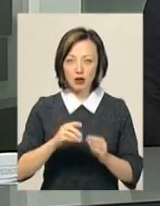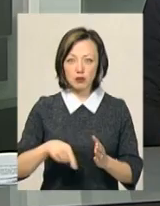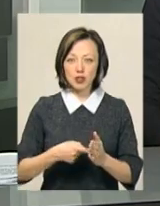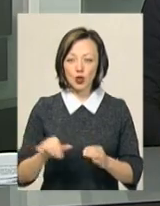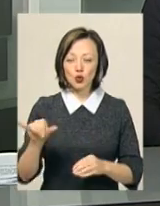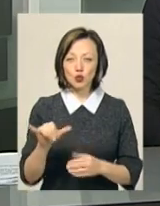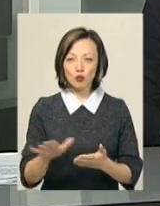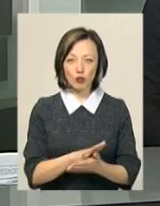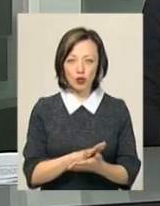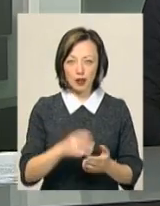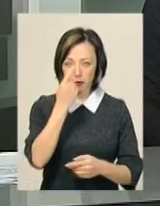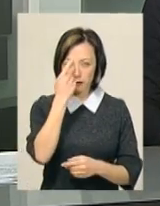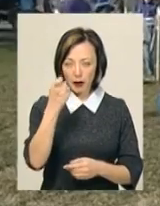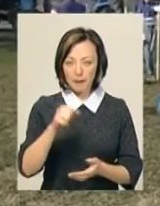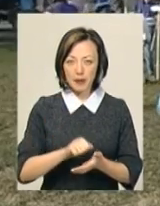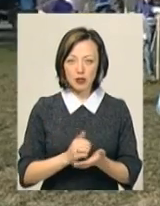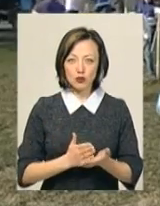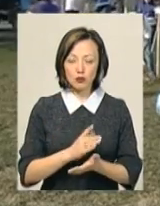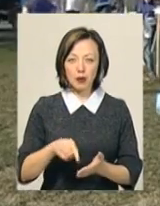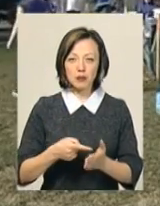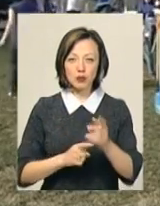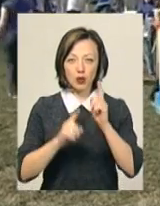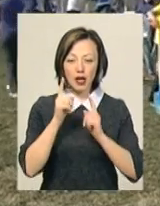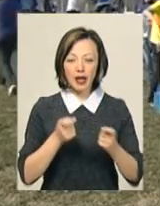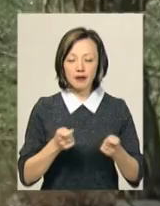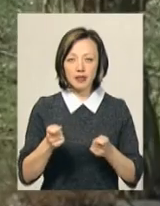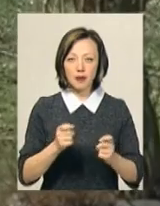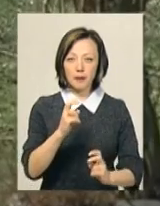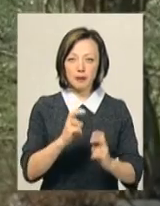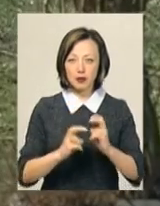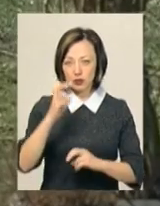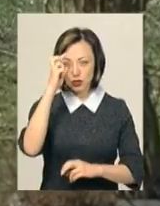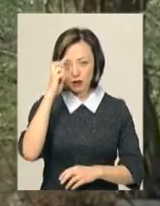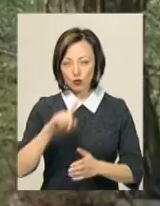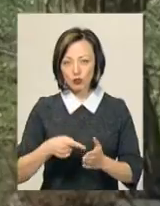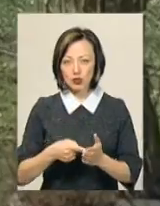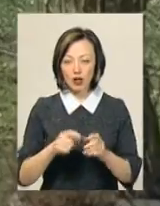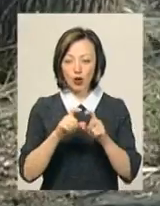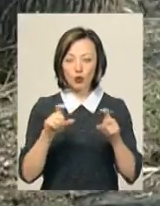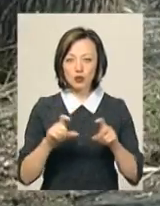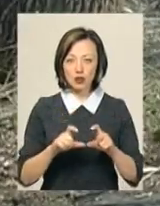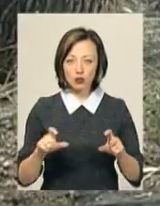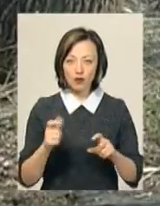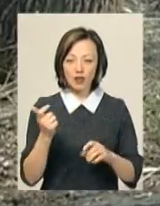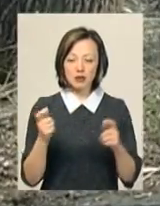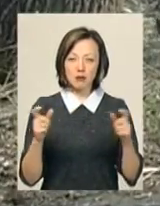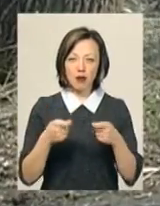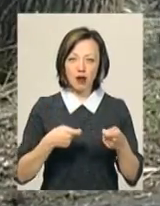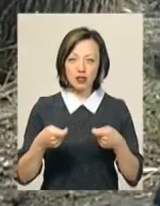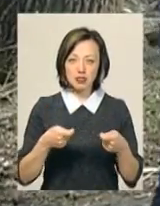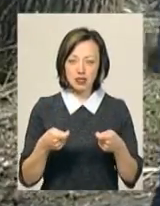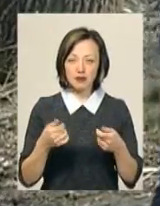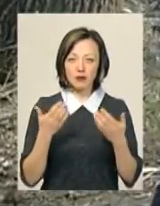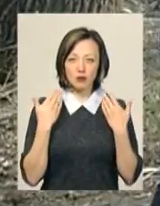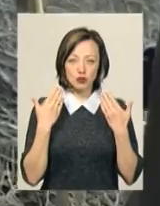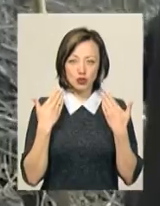суботник. Про це повідомляє пресслужба міської ради. Керівників підприємств, державних та комунальних установ, власників магазинів та закладів